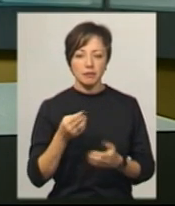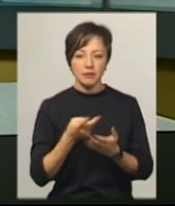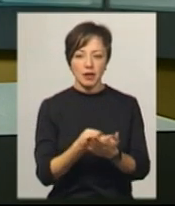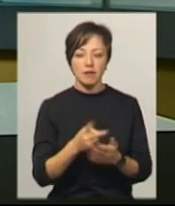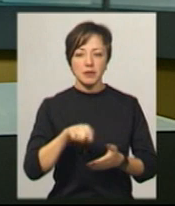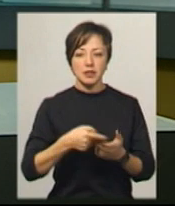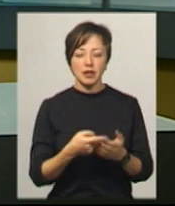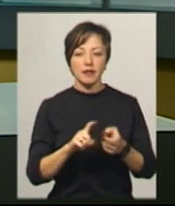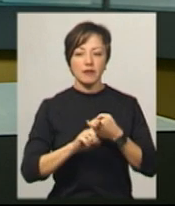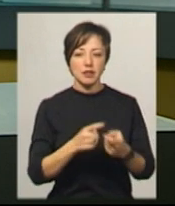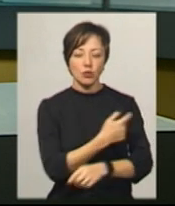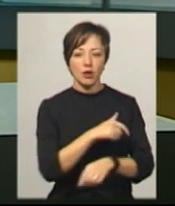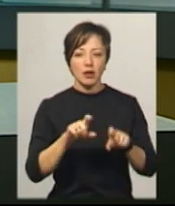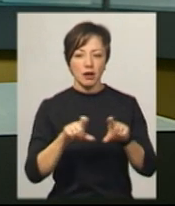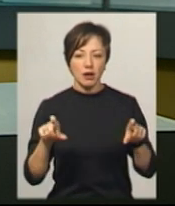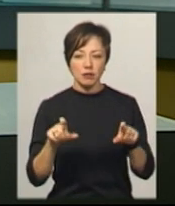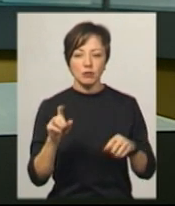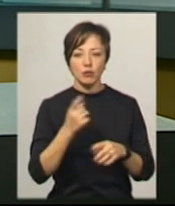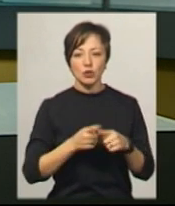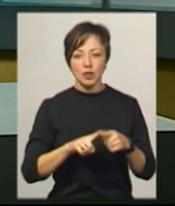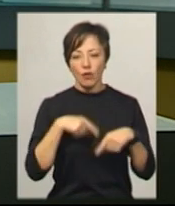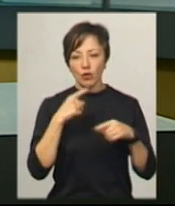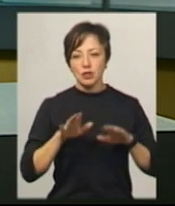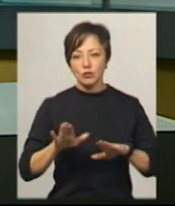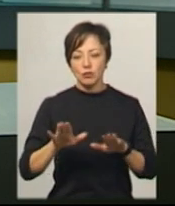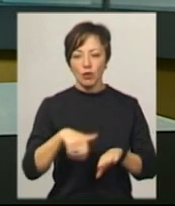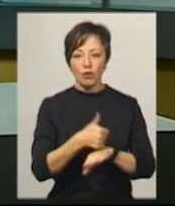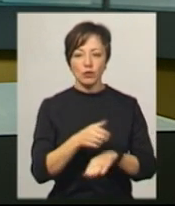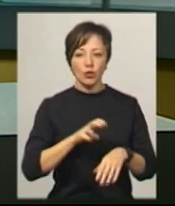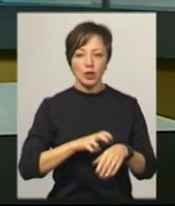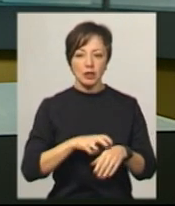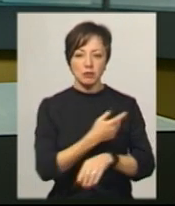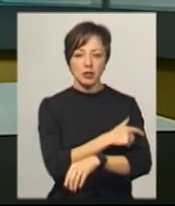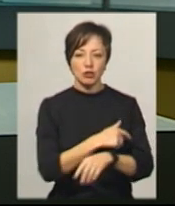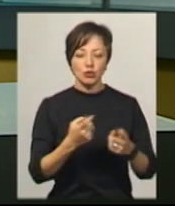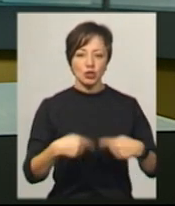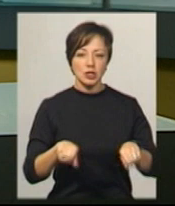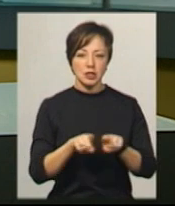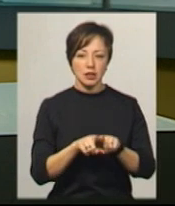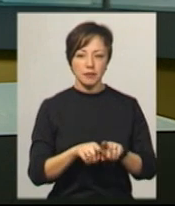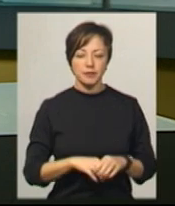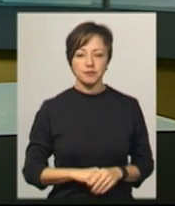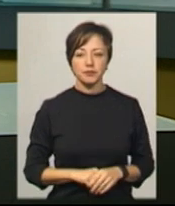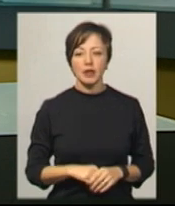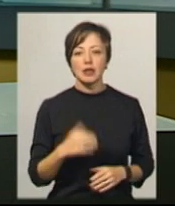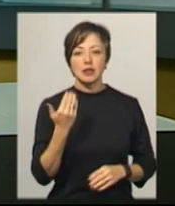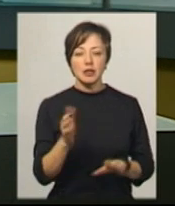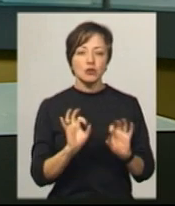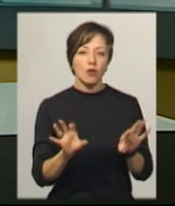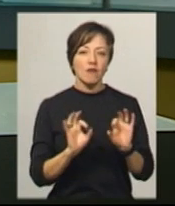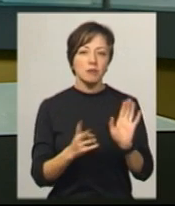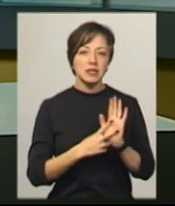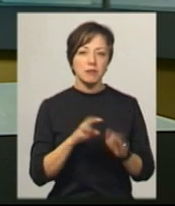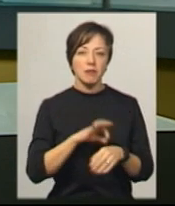Хмельницької міської інфекційної лікарні. Про це говорить заступник головного лікаря з медичної частини Нінель Марцонь. За її словами,